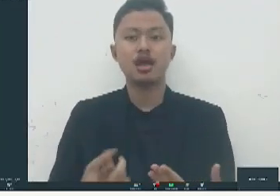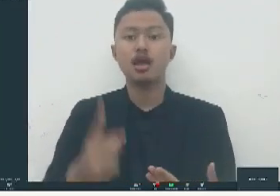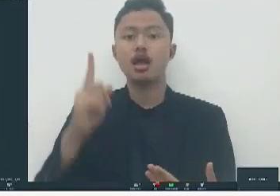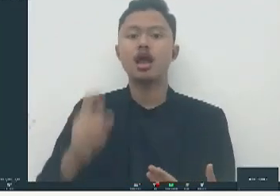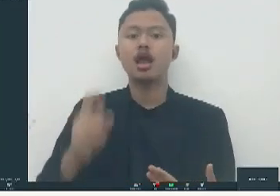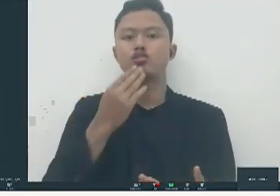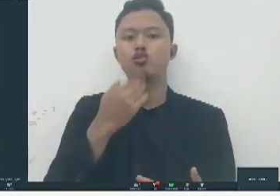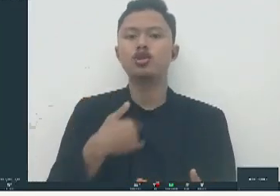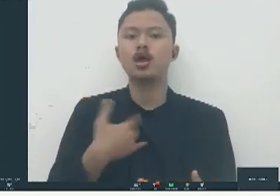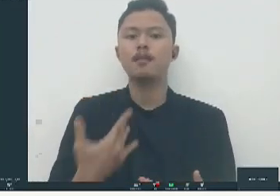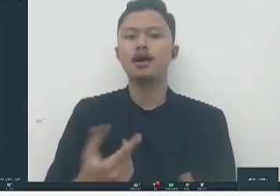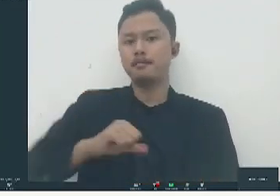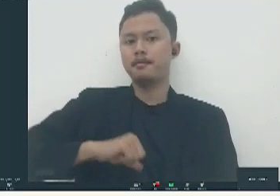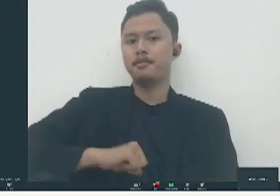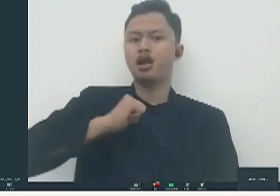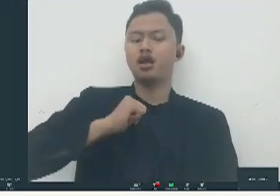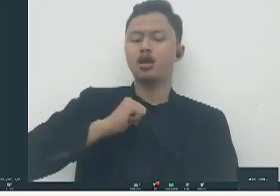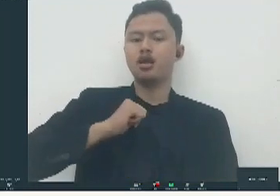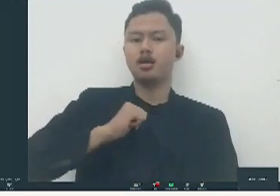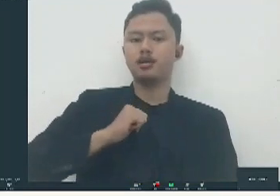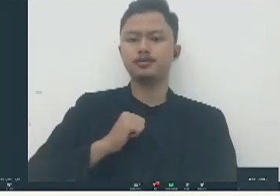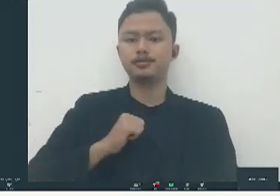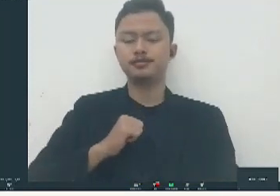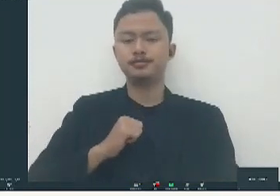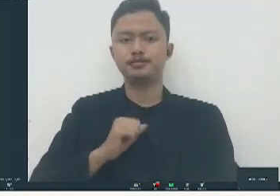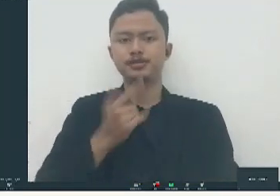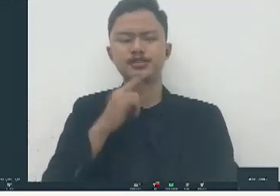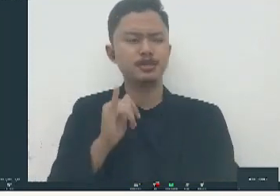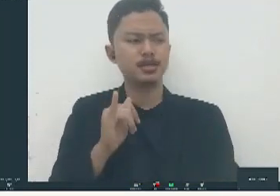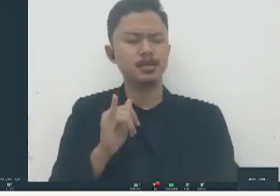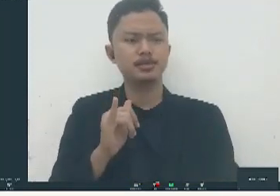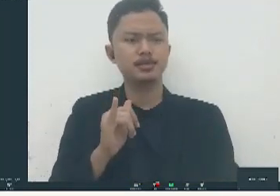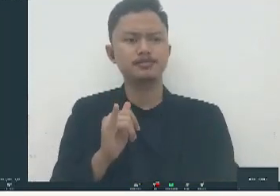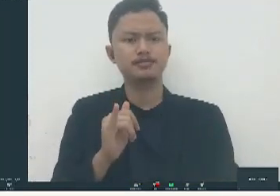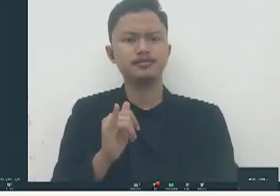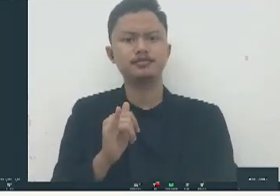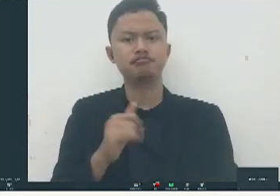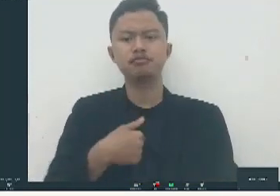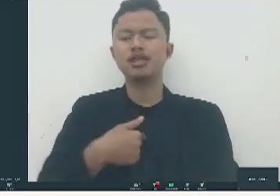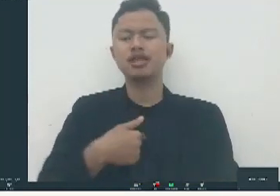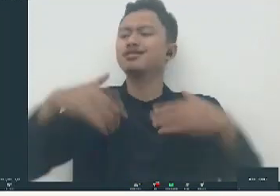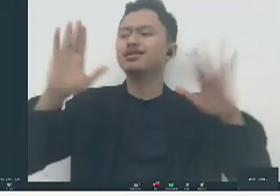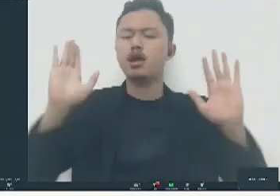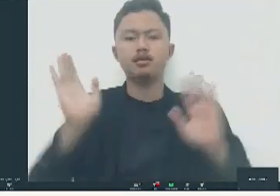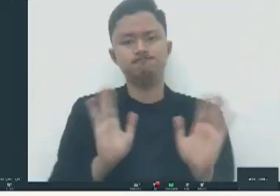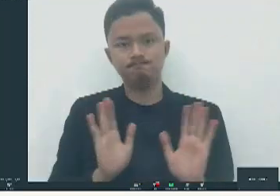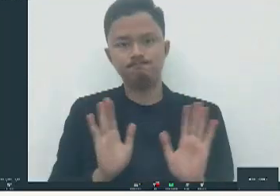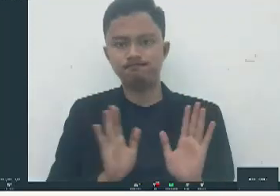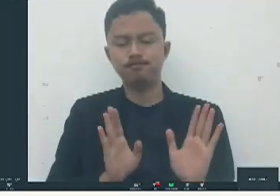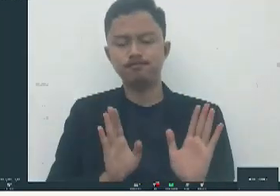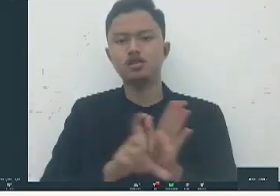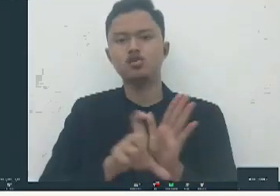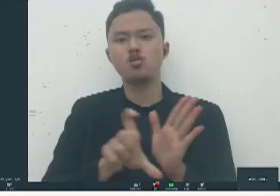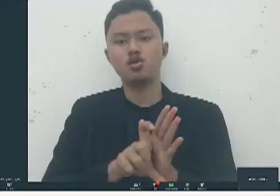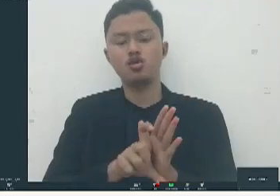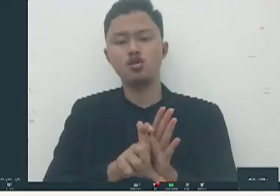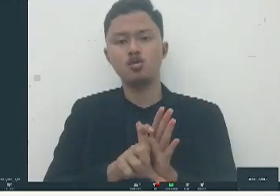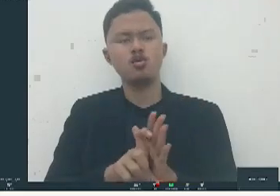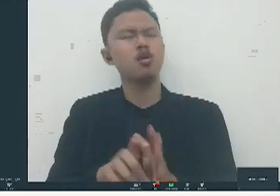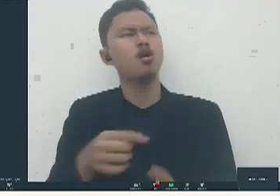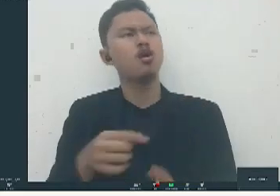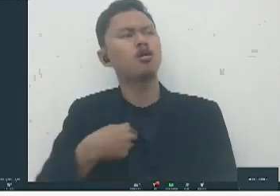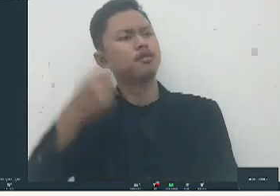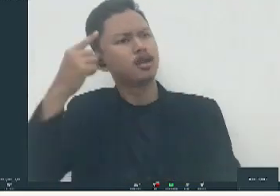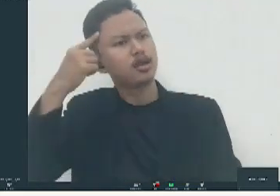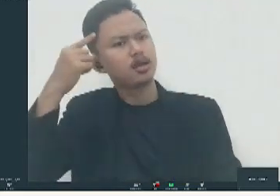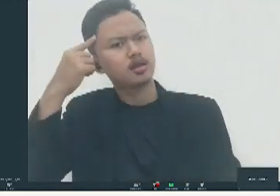percaya diri dan tidak cepat apa namanya putus asa gitu ya kalau misalnya memang belum apa namanya